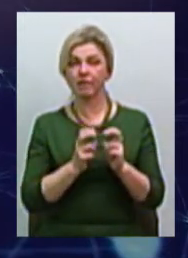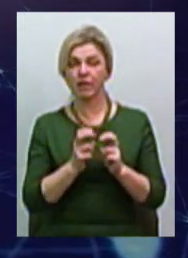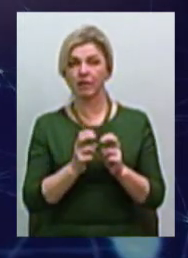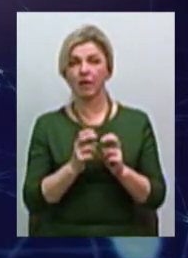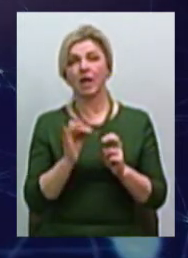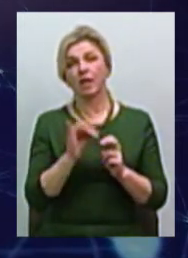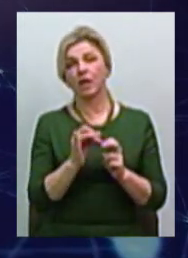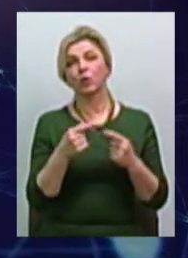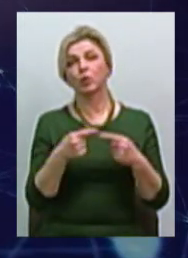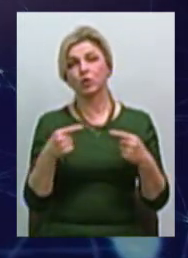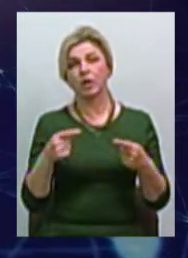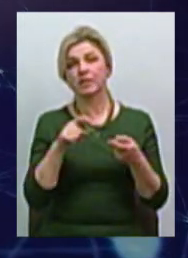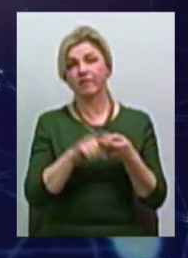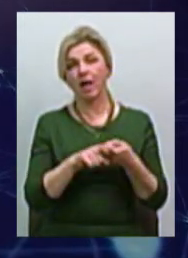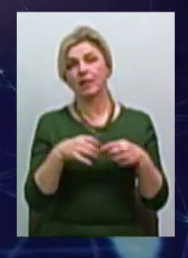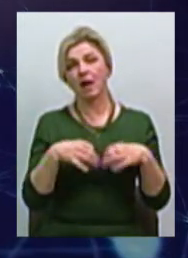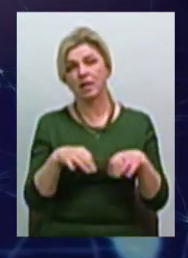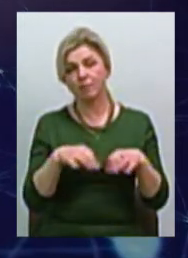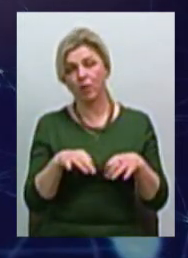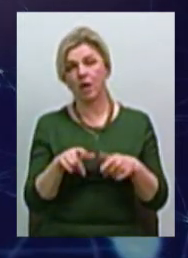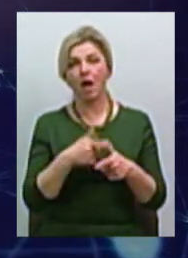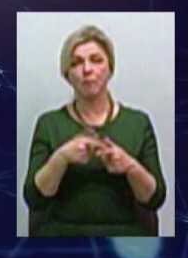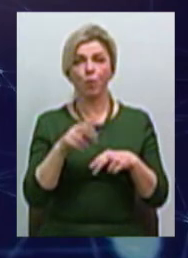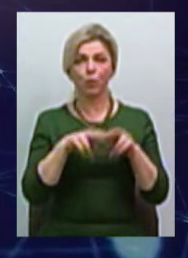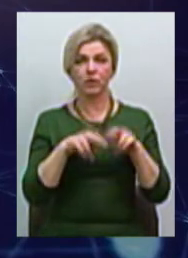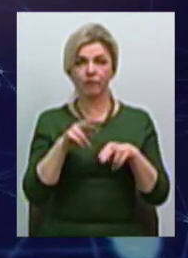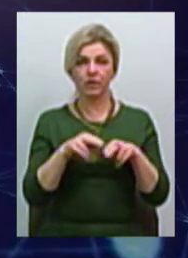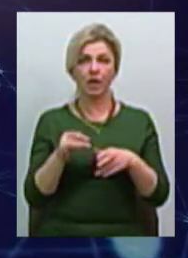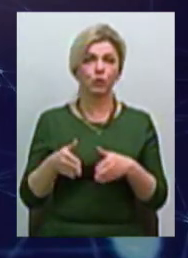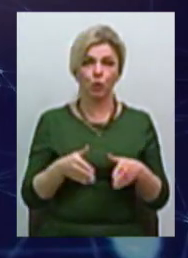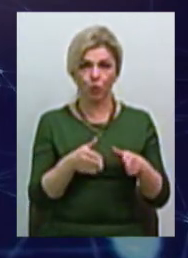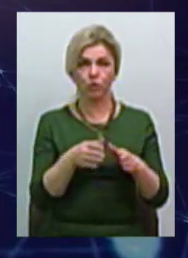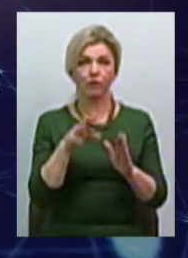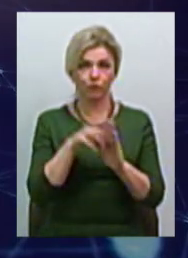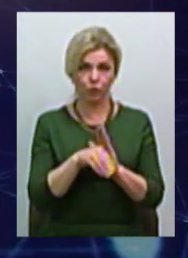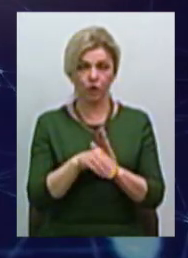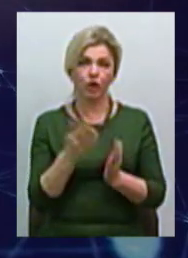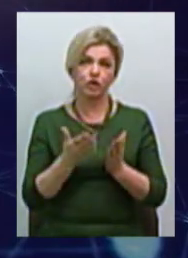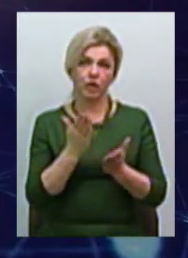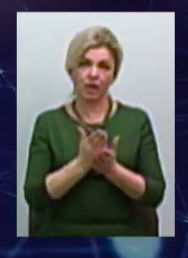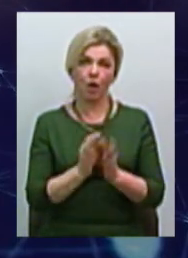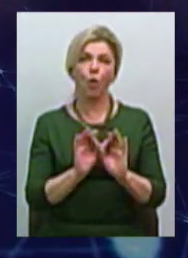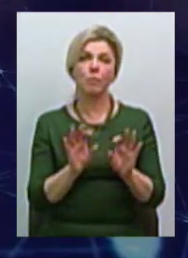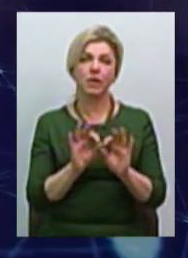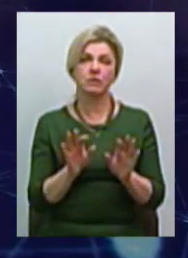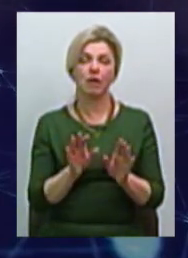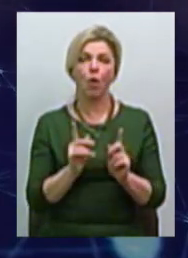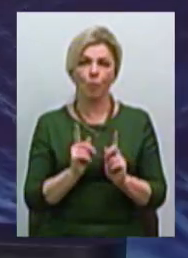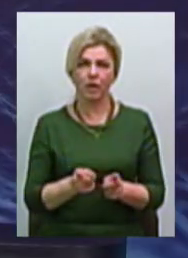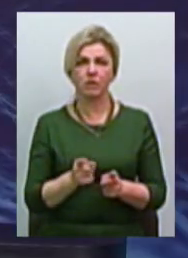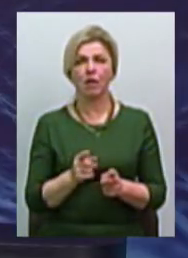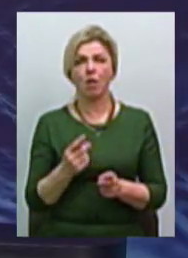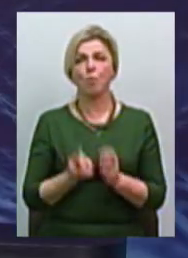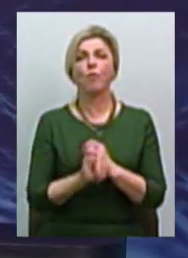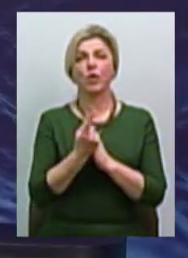принципі, на інших, пов'язаних із транспортом або будівництвом і дорожнім в тому числі, чи є якесь пояснення об'єктивне виникнення боргів?